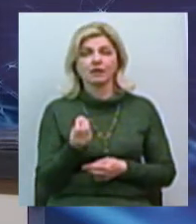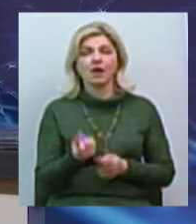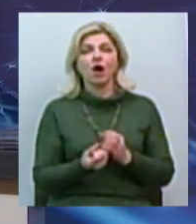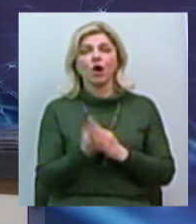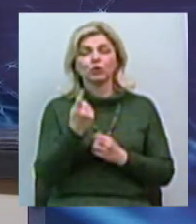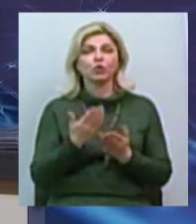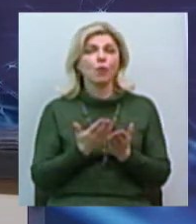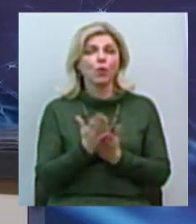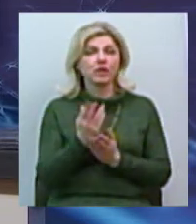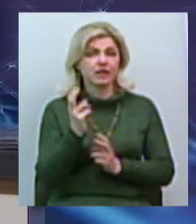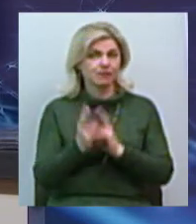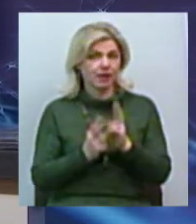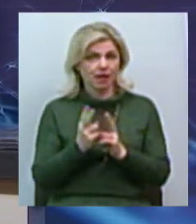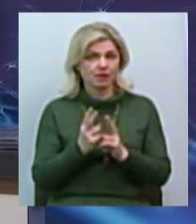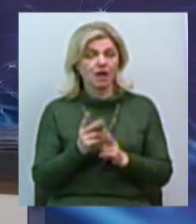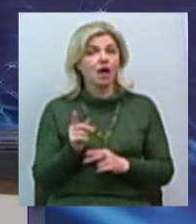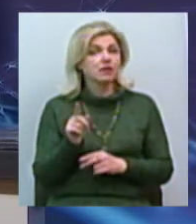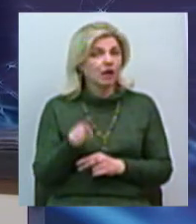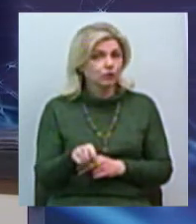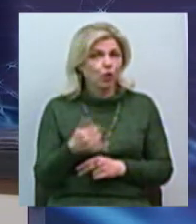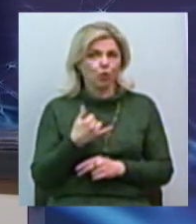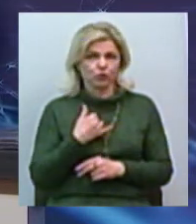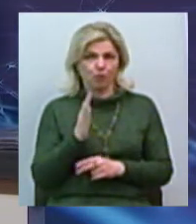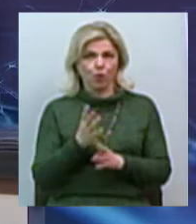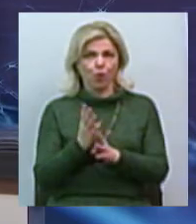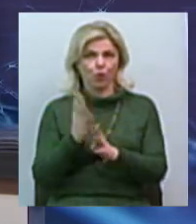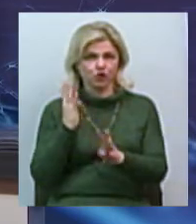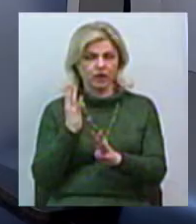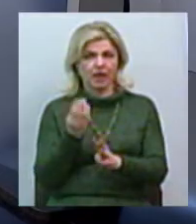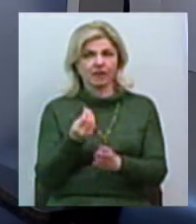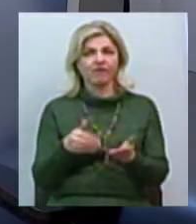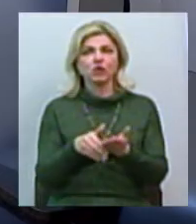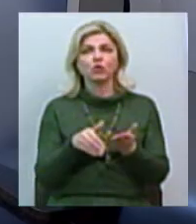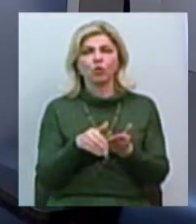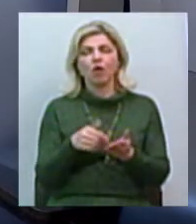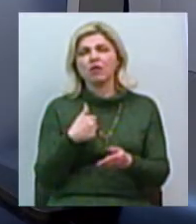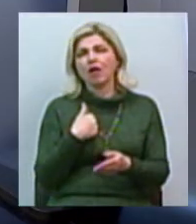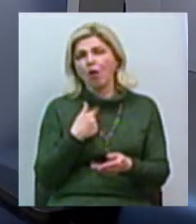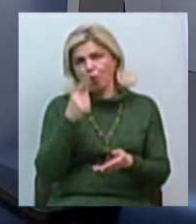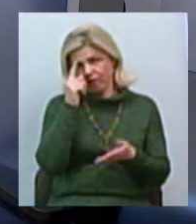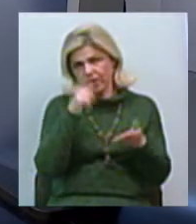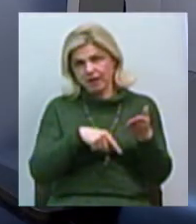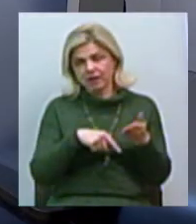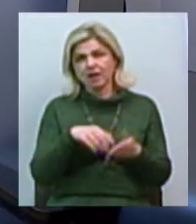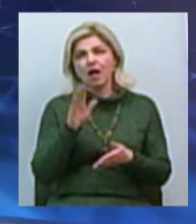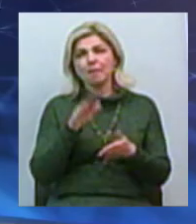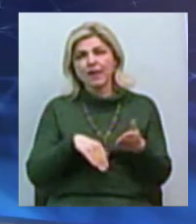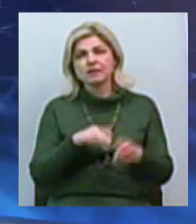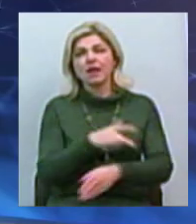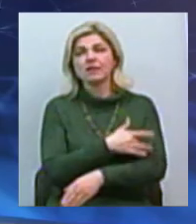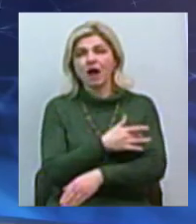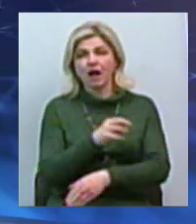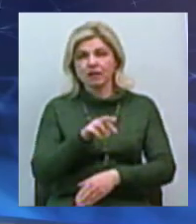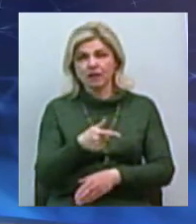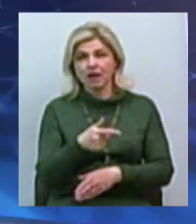політичні якісь зміння, тоді у нас буде стояти черв'яки інвесторів, я в цьому абсолютно уверен, навіть без інвестиційних нянь. А